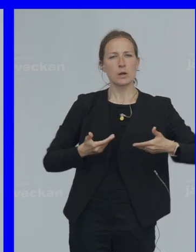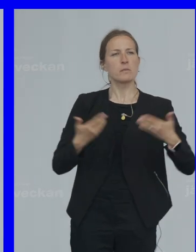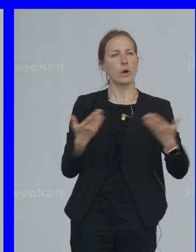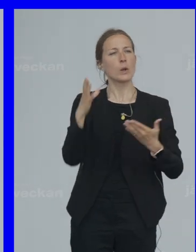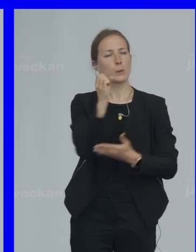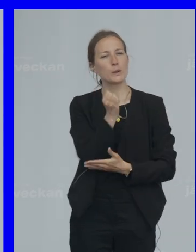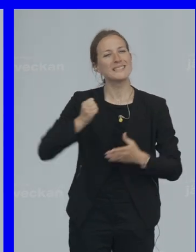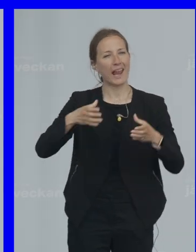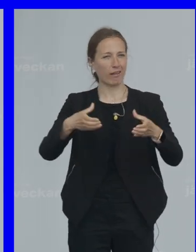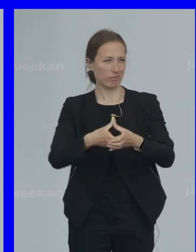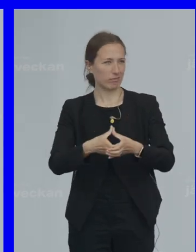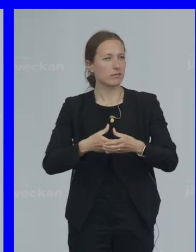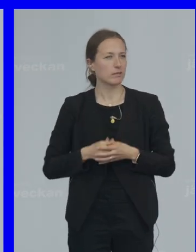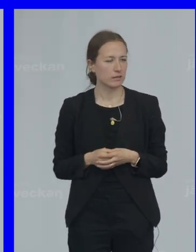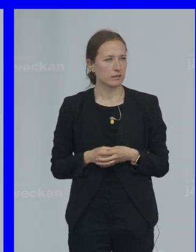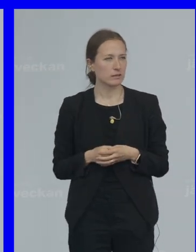gängens